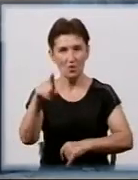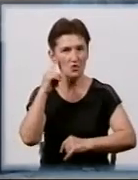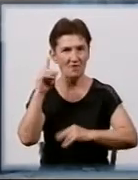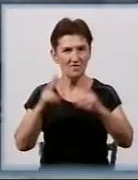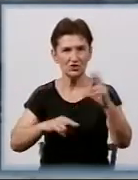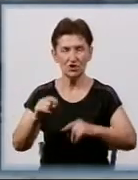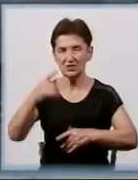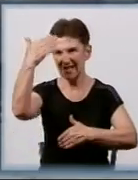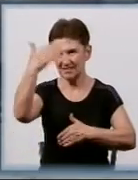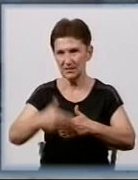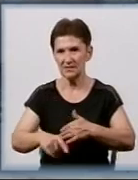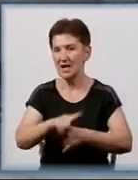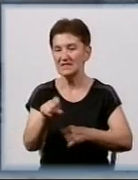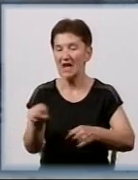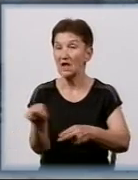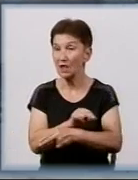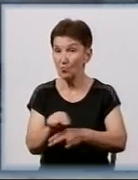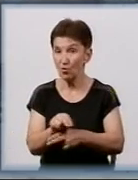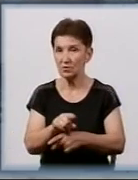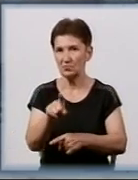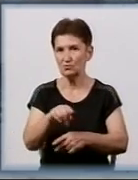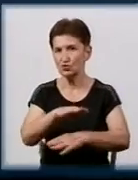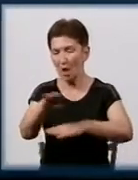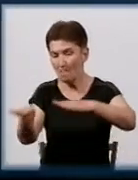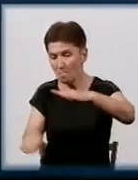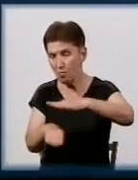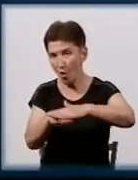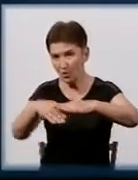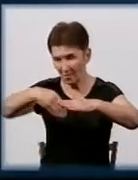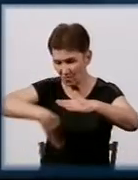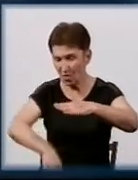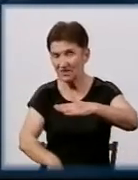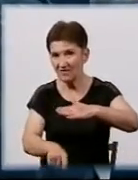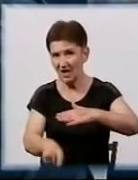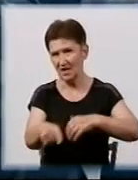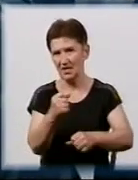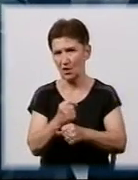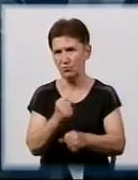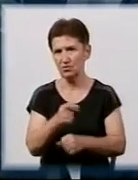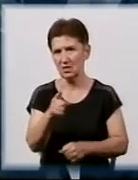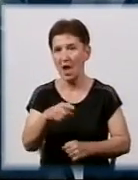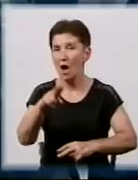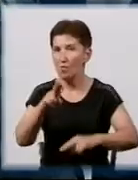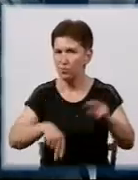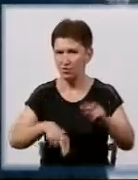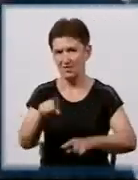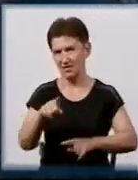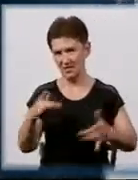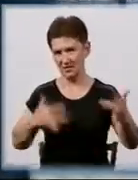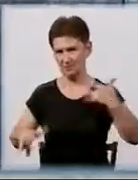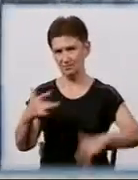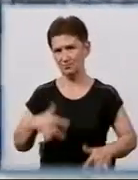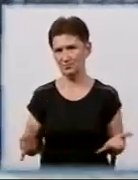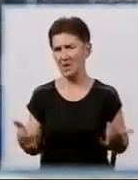стіна обвалилась через ремонти, які проводив під її квартиру у непівпідвальному приміщенні його власник. Будівельники тоді заперечували. Там